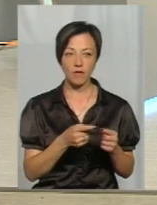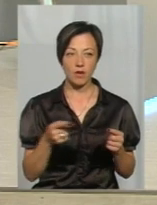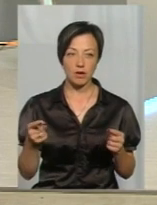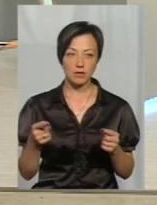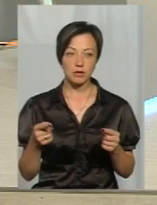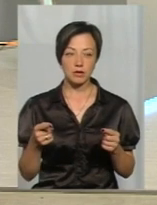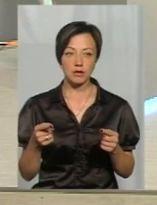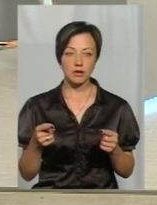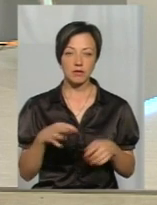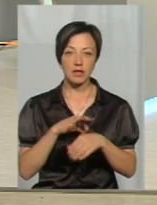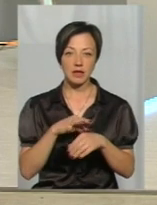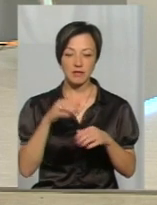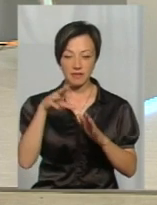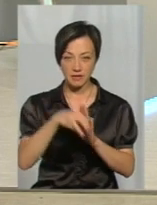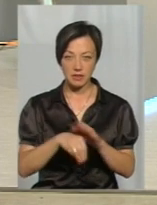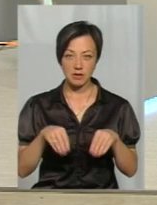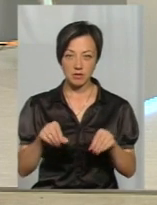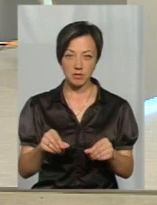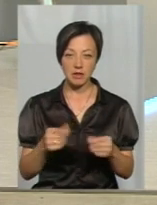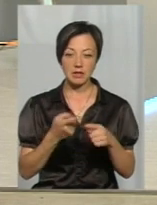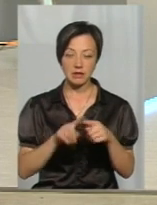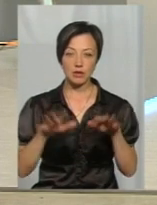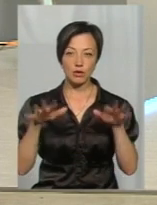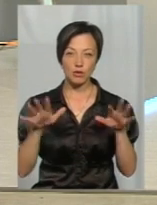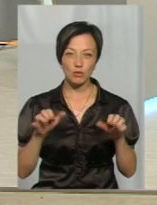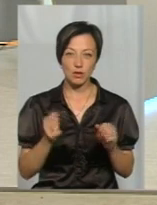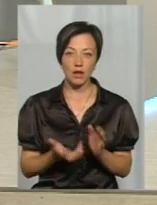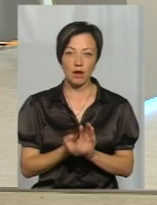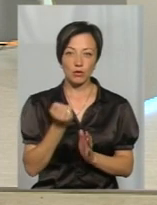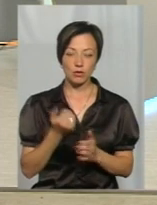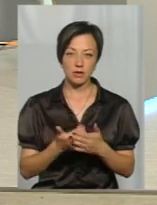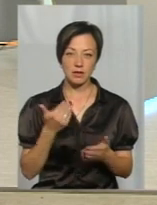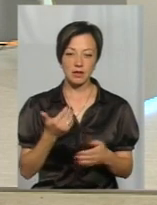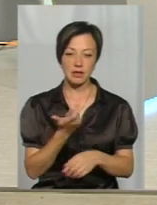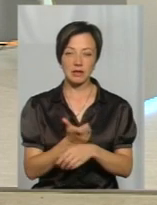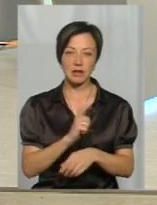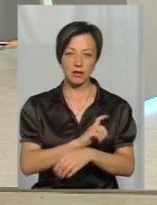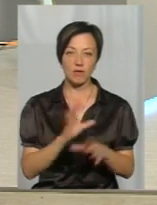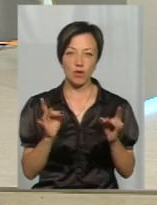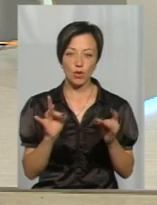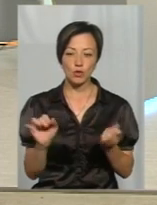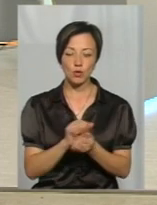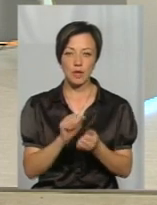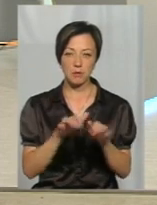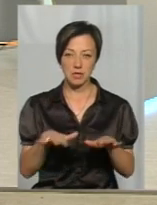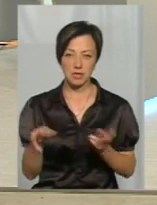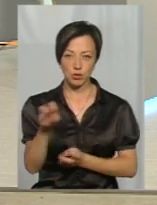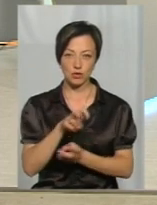спосіб життя веде в землі і зараз видується, які дощі йдуть. Він, може, рятується просто від незлишкової вології і шукає більш сухі місця.